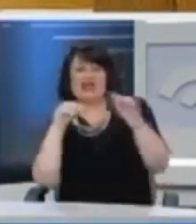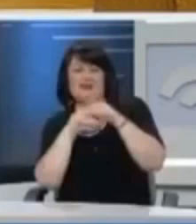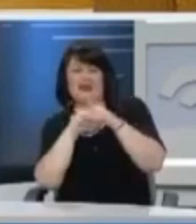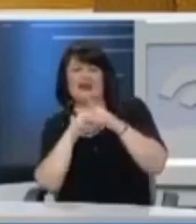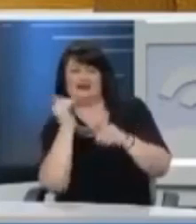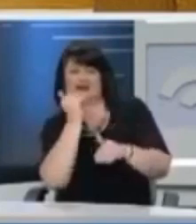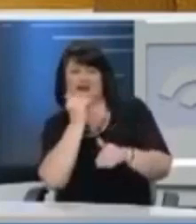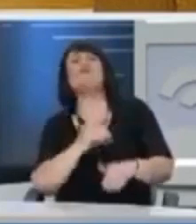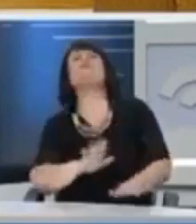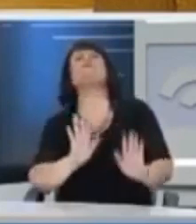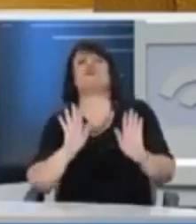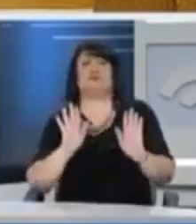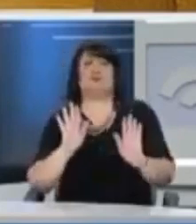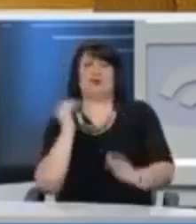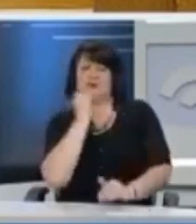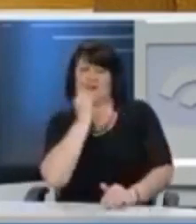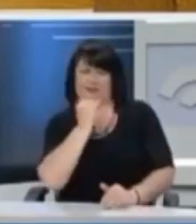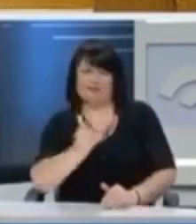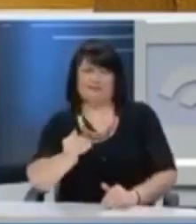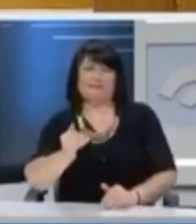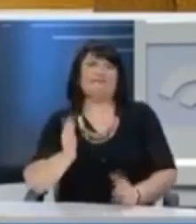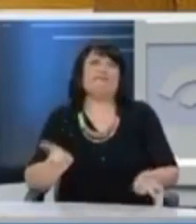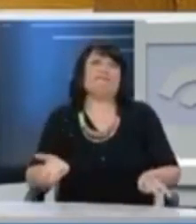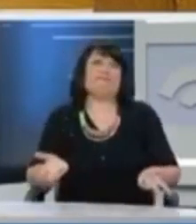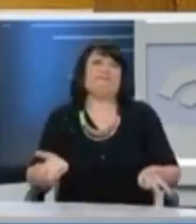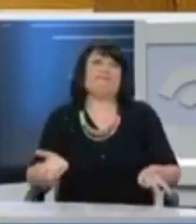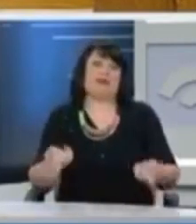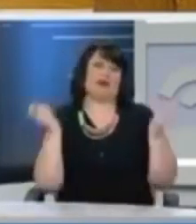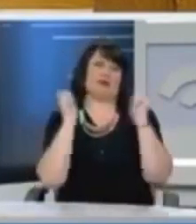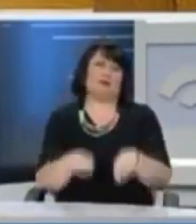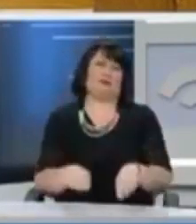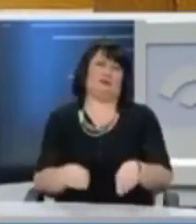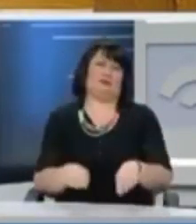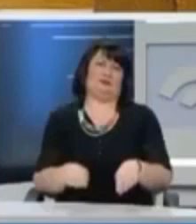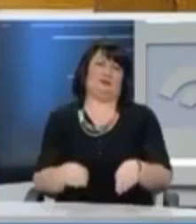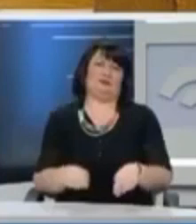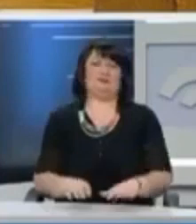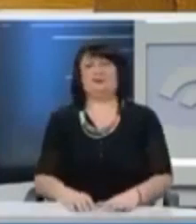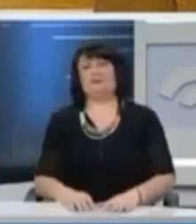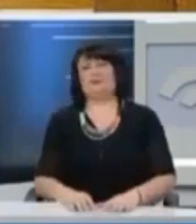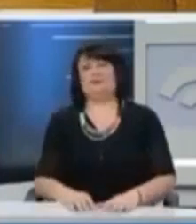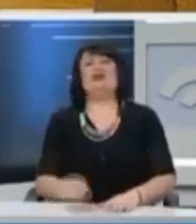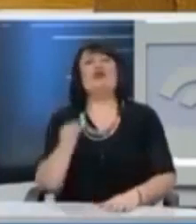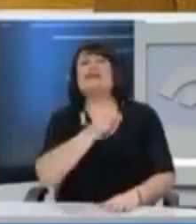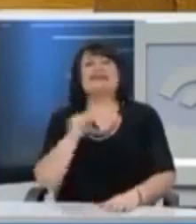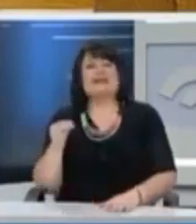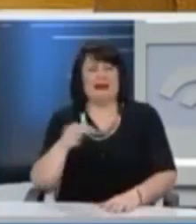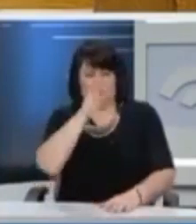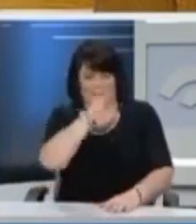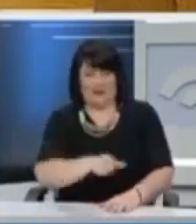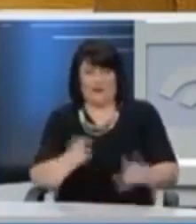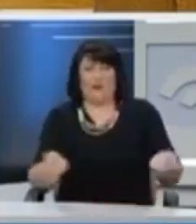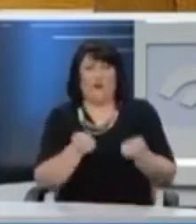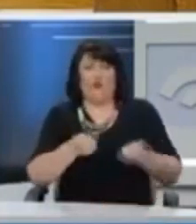πιο γρήγορα, πρέπει να αυξηθούν, αλλά πρέπει να αυξηθούν πιο γρήγορα από το έλλειμμα τρεχουσών συναλλαγών. Με άλλα λόγια, αυτό που έχετε